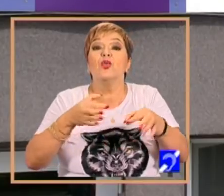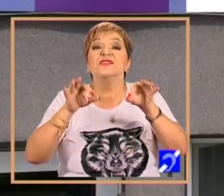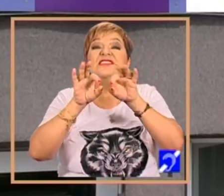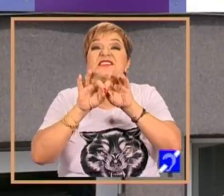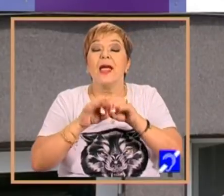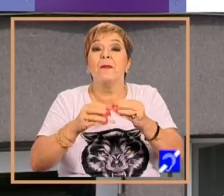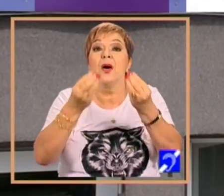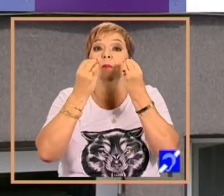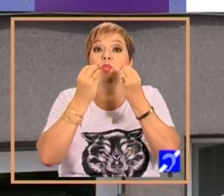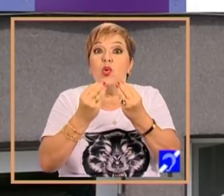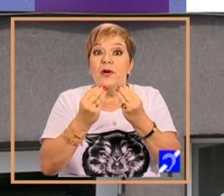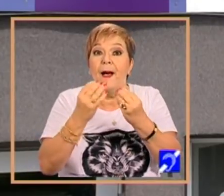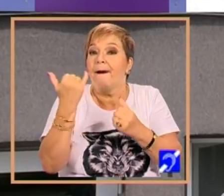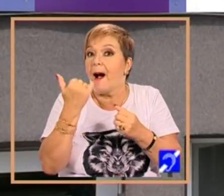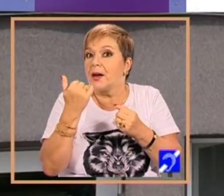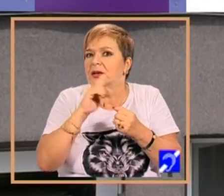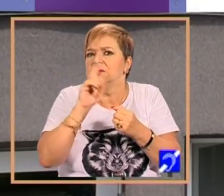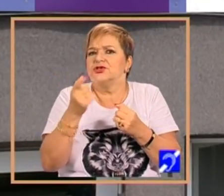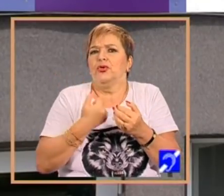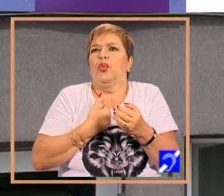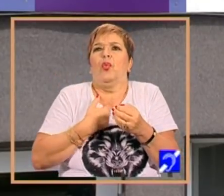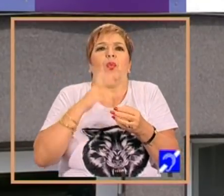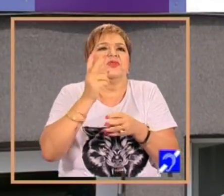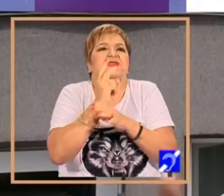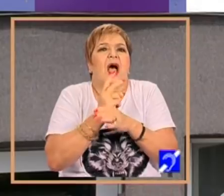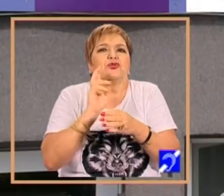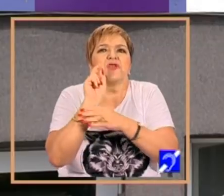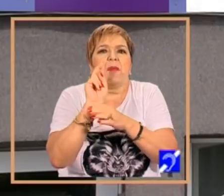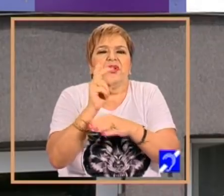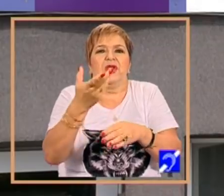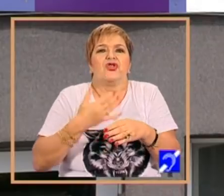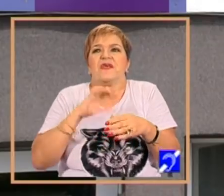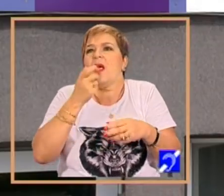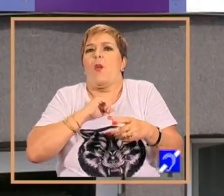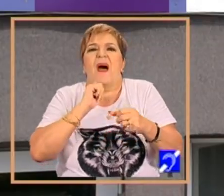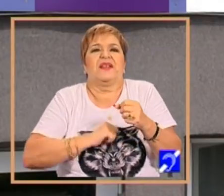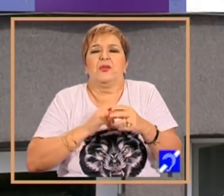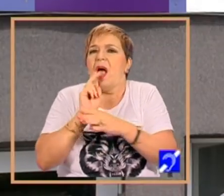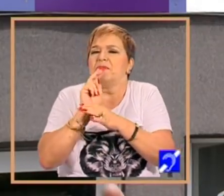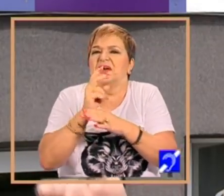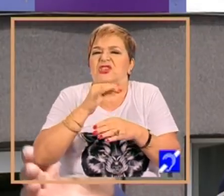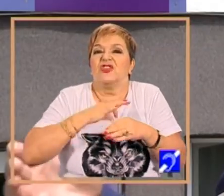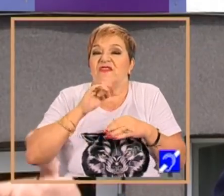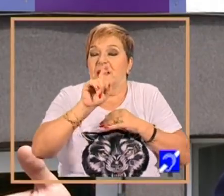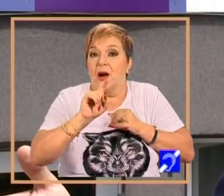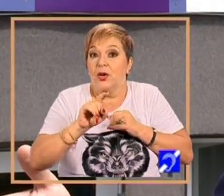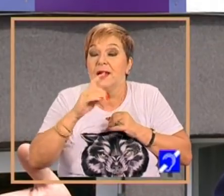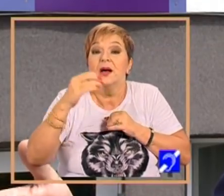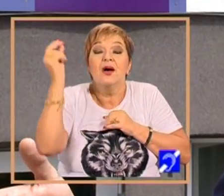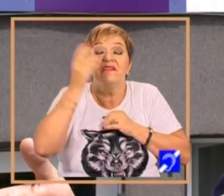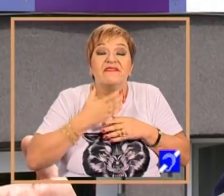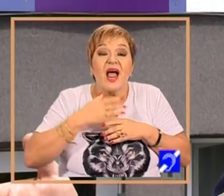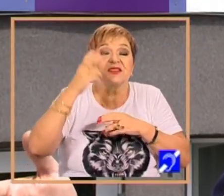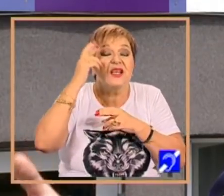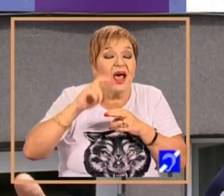care să nu depindă prea mult nici de stat, nici de privat, să fie o combinație cât se poate destabilă. Pe termen